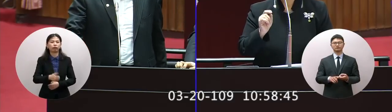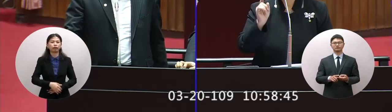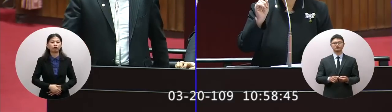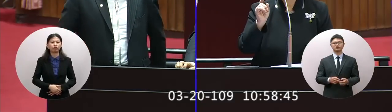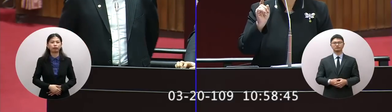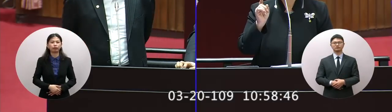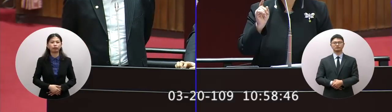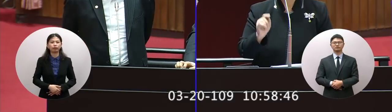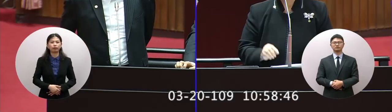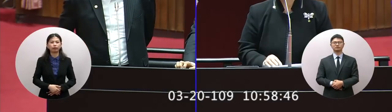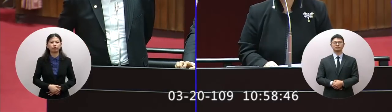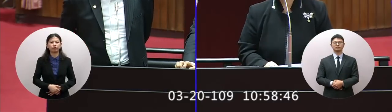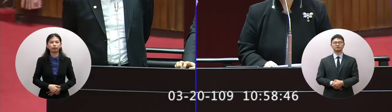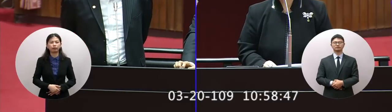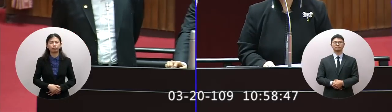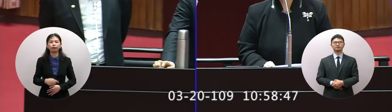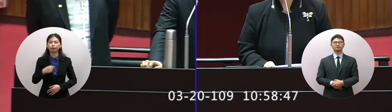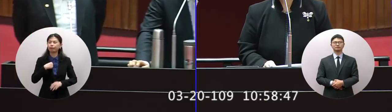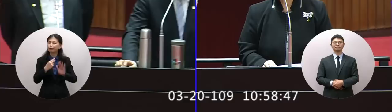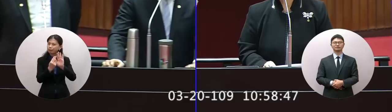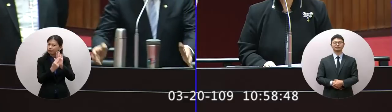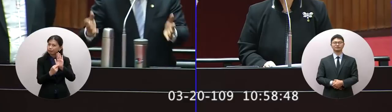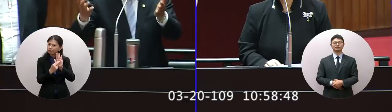說明就是說